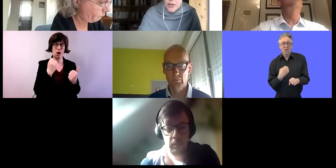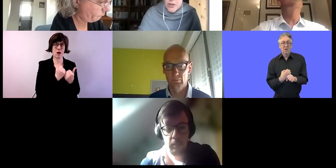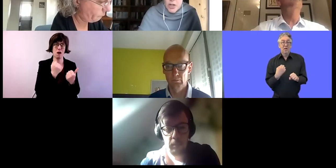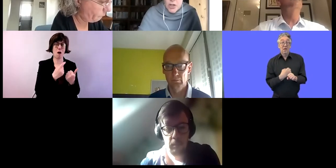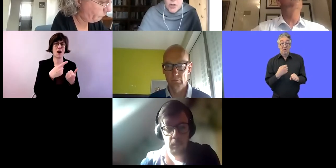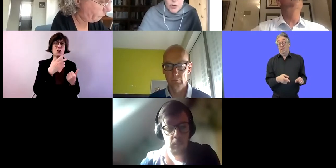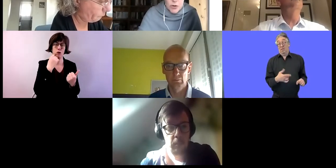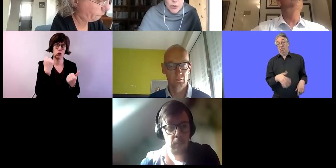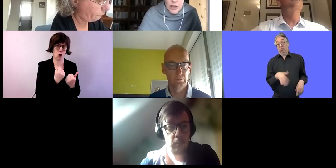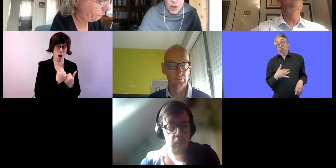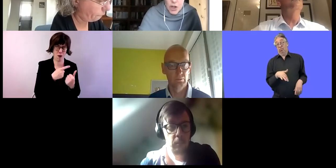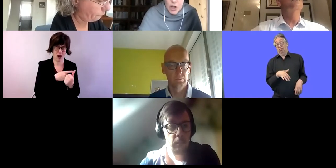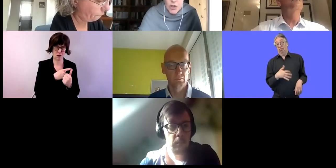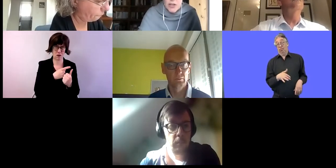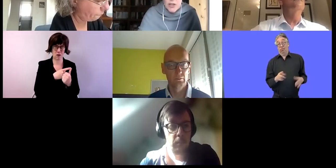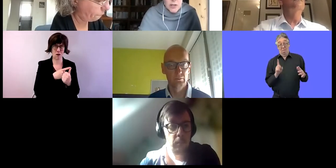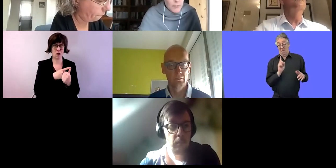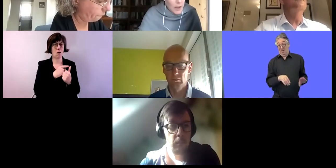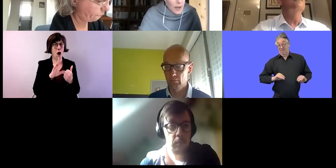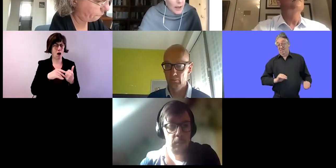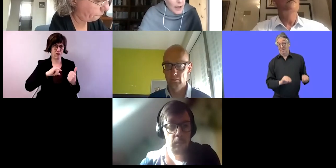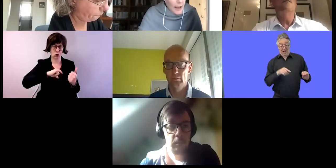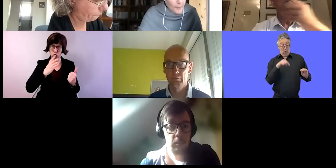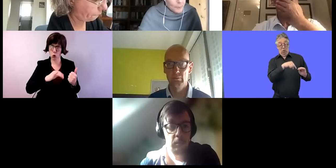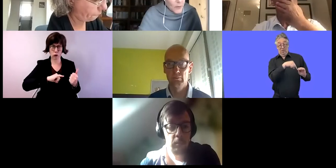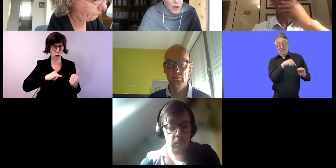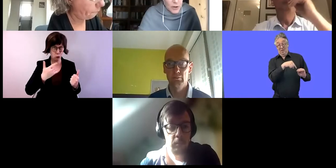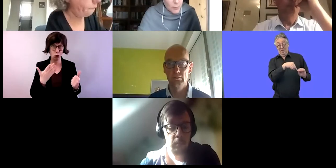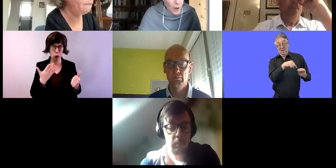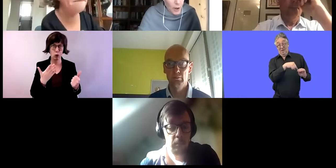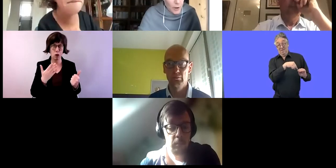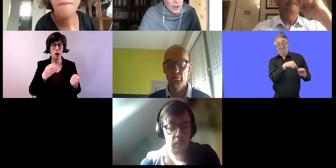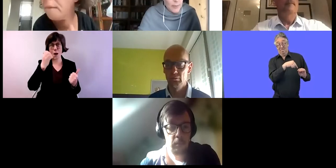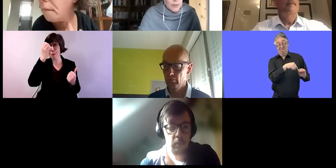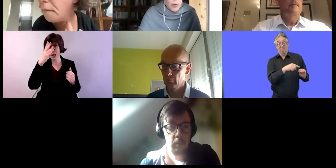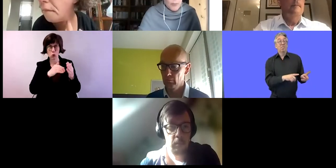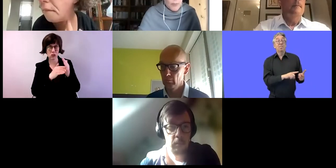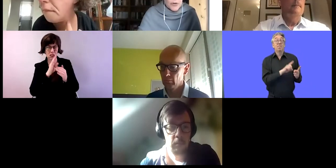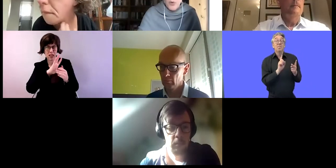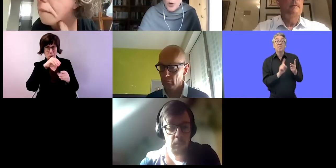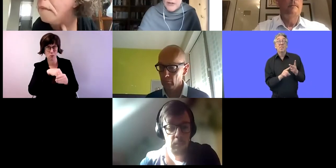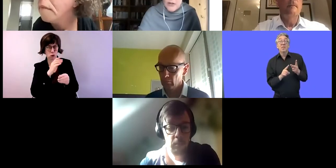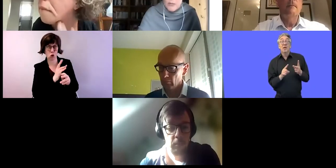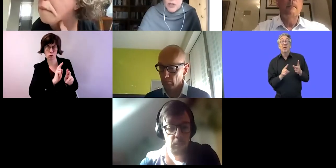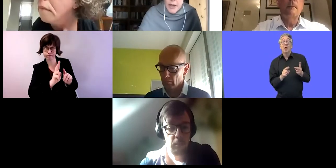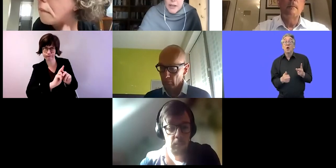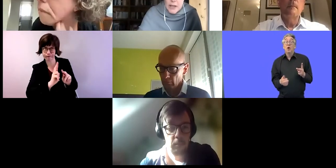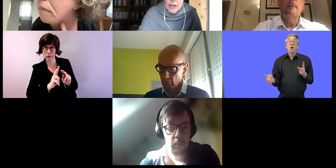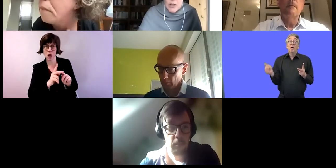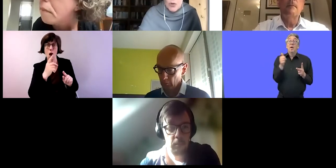arbeiten wollen. Das beginnt sehr früh über das Bildungssystem. Außerdem die